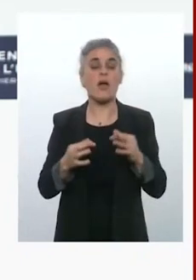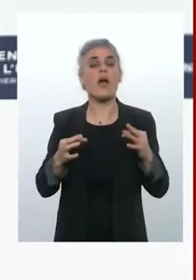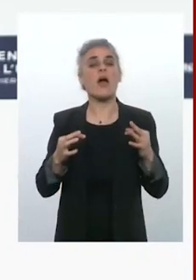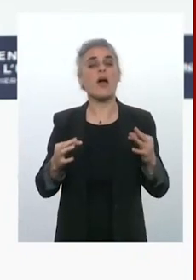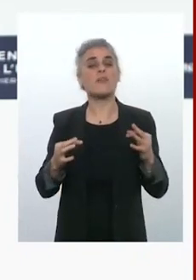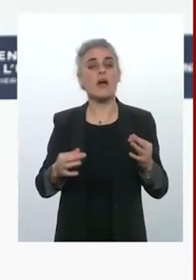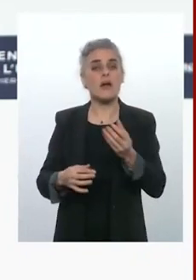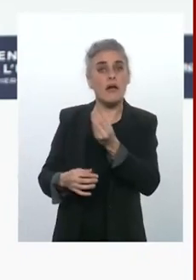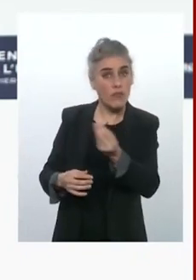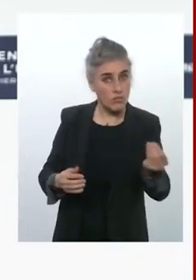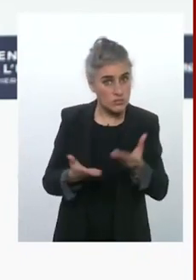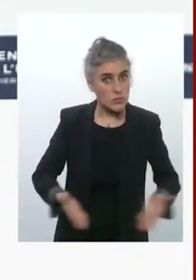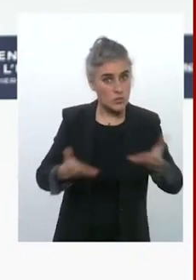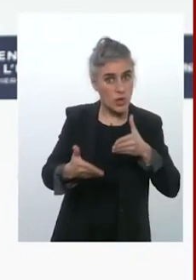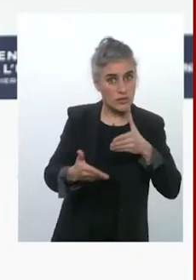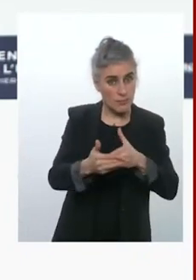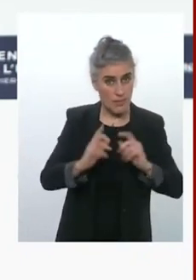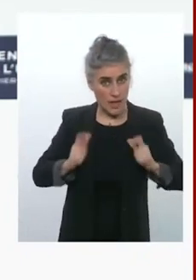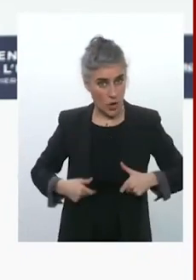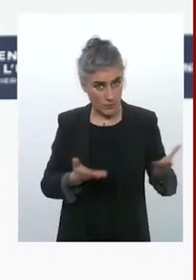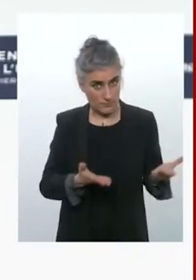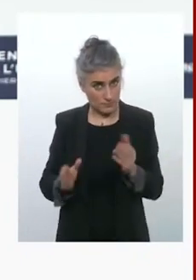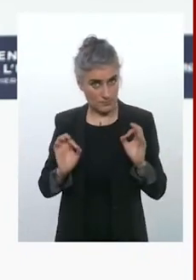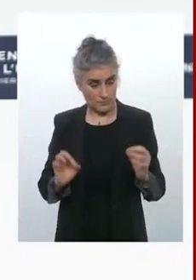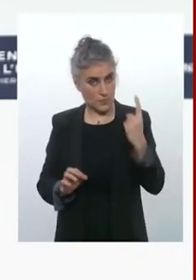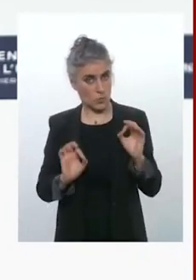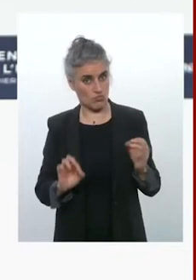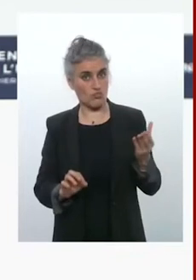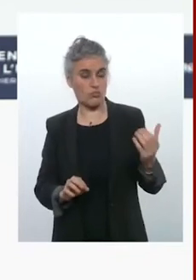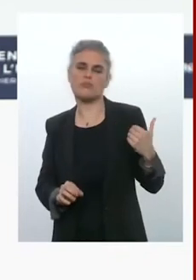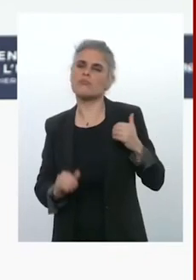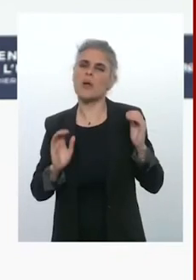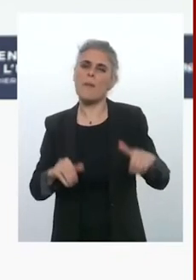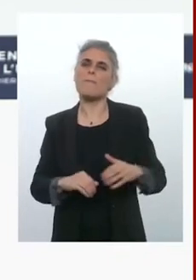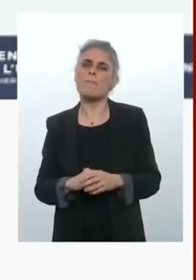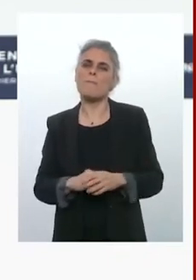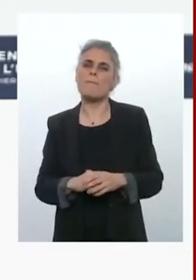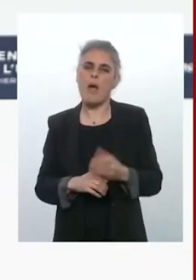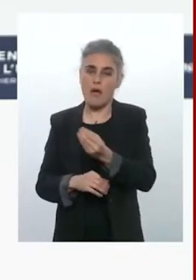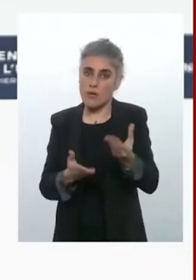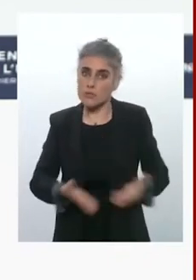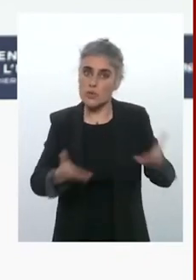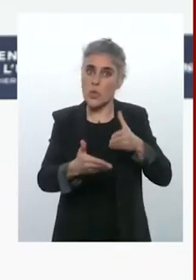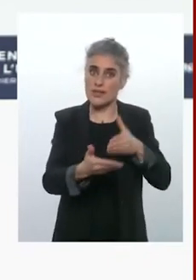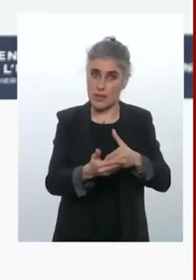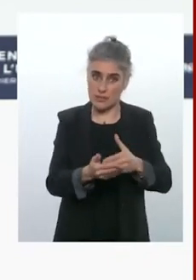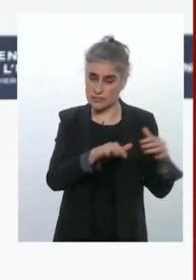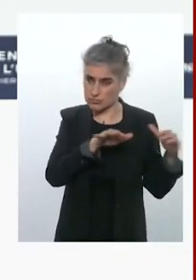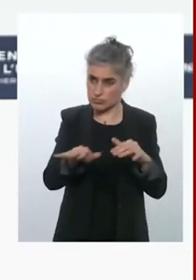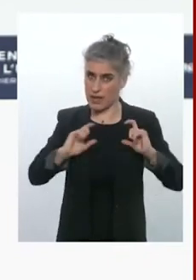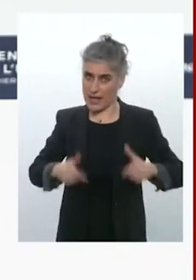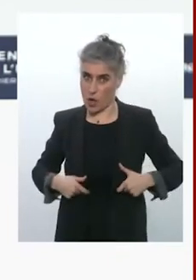handicap, je veux dire ici que nous avons augmenté de plus de 40% la scolarisation des enfants en situation de handicap depuis 2017. Nous avons